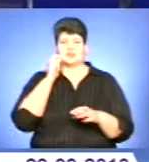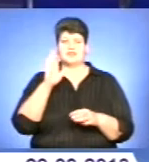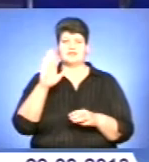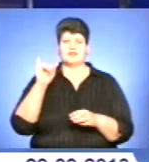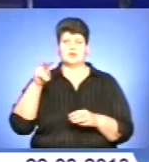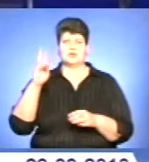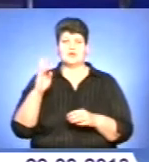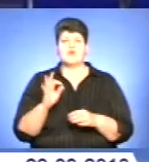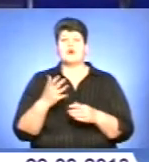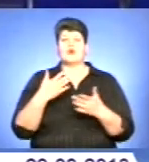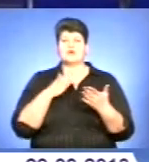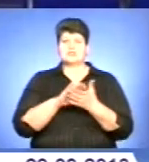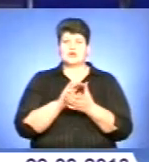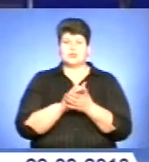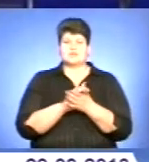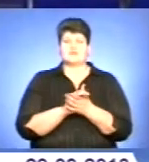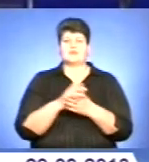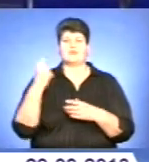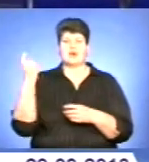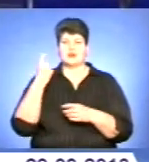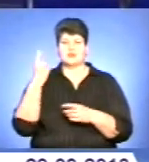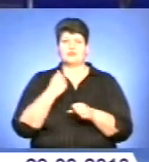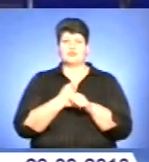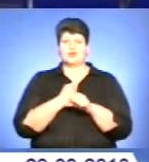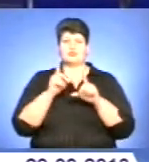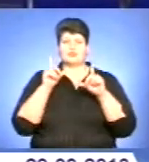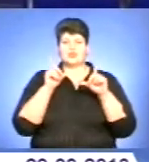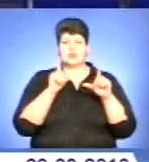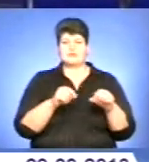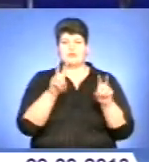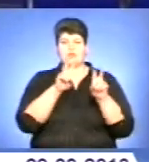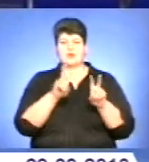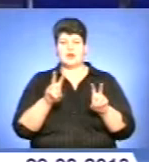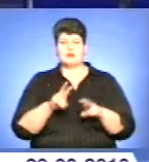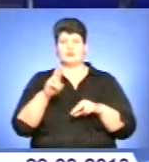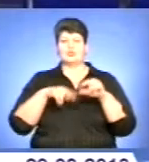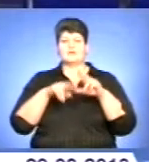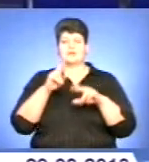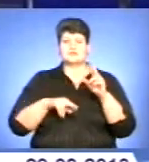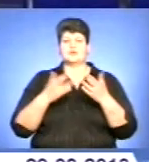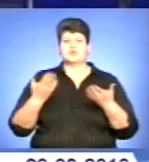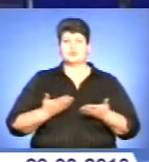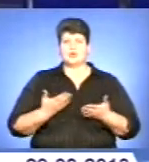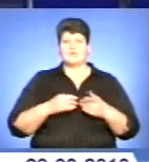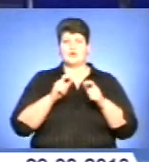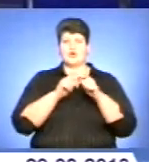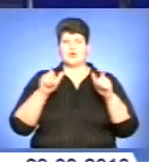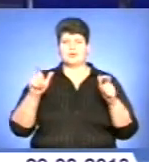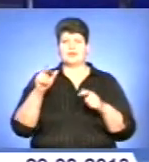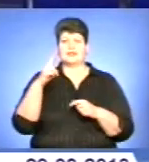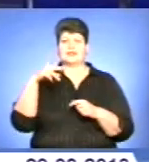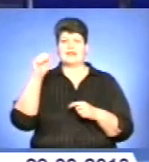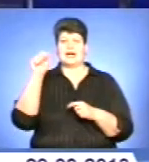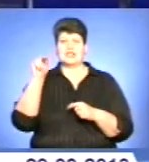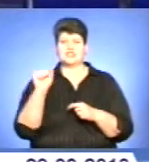реалізацією житлових програм у Харкові. Під час робочого візиту він оглянув хід будівництва житлового комплексу на вулиці Дача, 55.